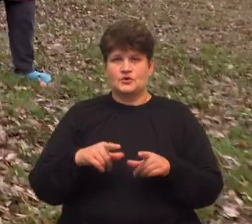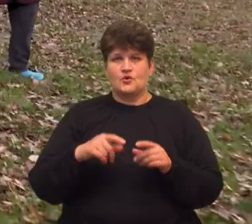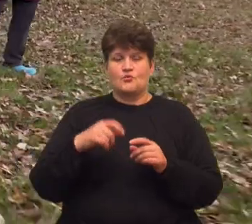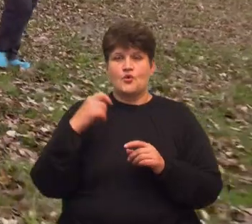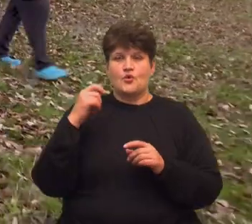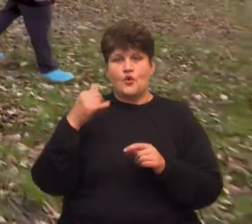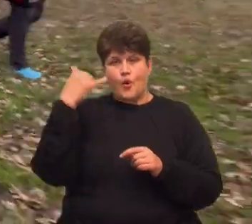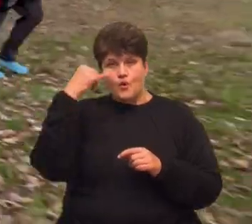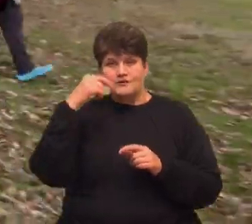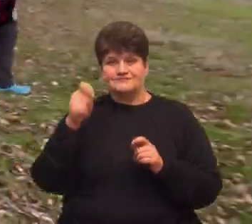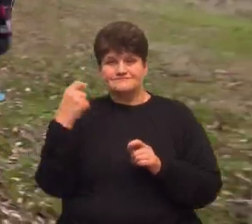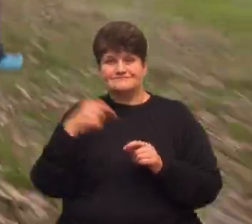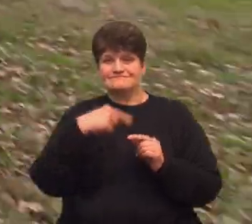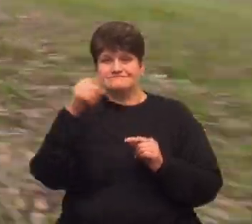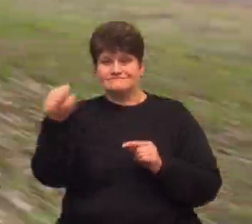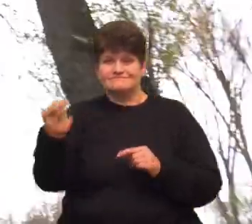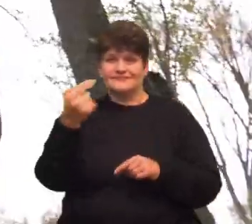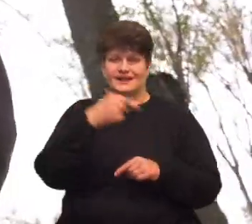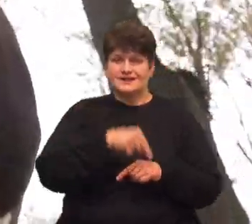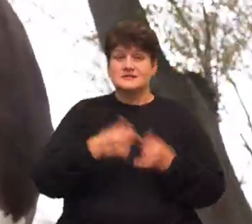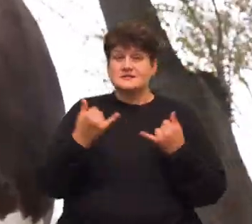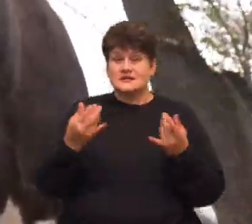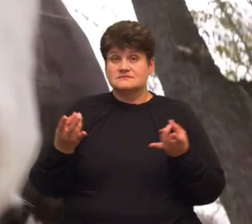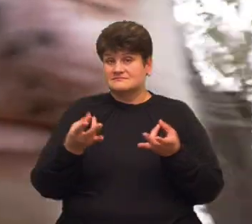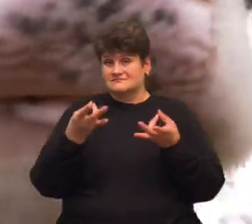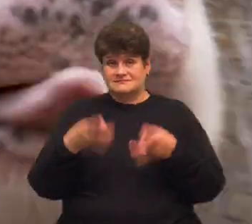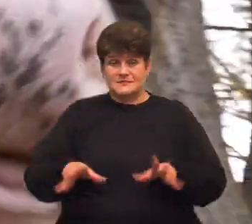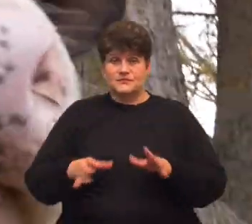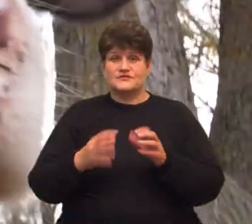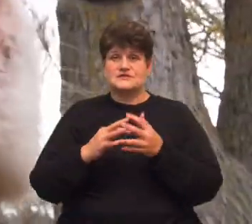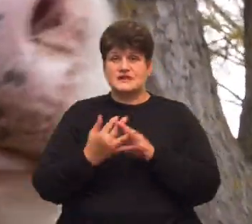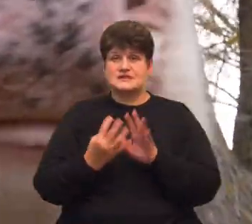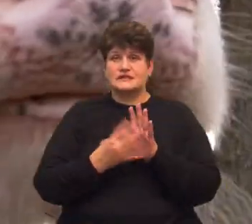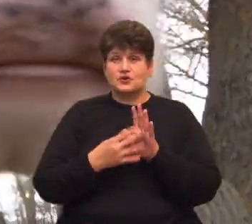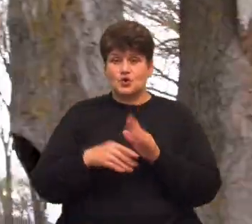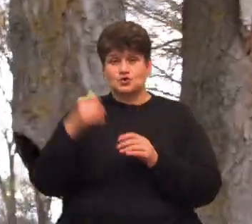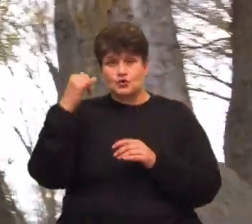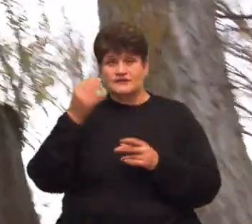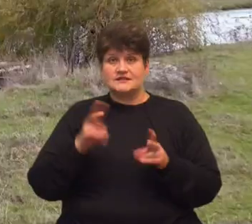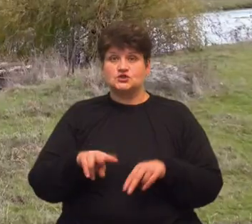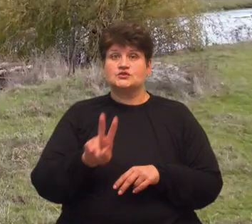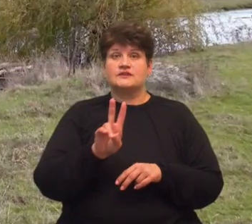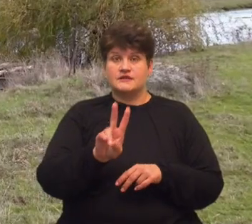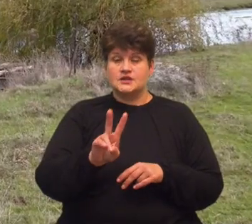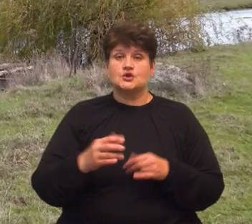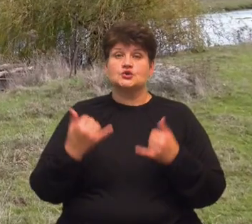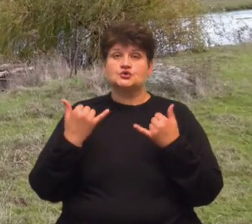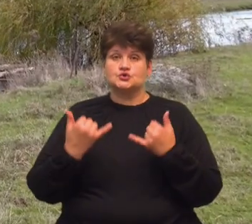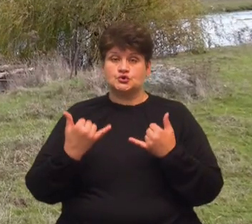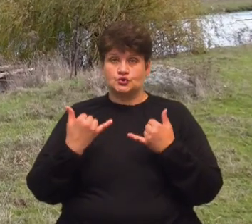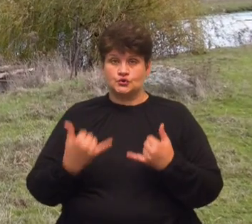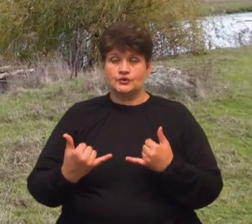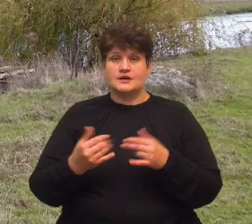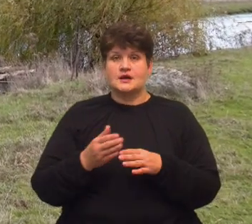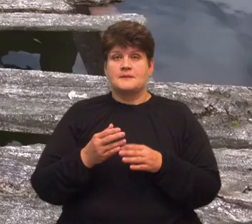пасовиська на інше. Зараз такої потреби нема, бо в селі з 90 корів залишилося дві. Сьогодні міст слугує переправою